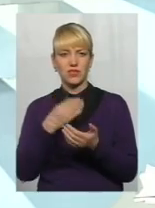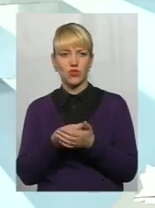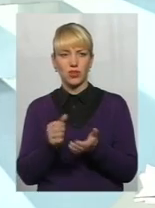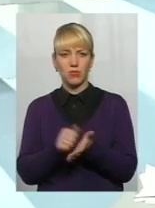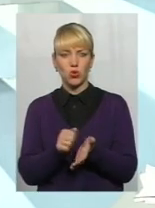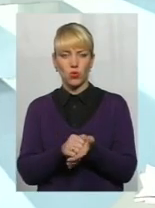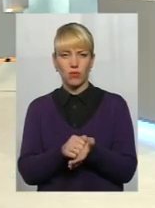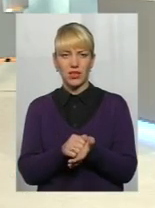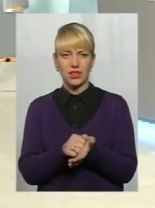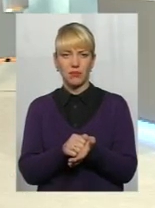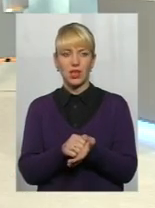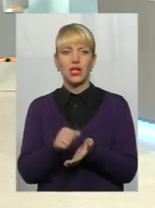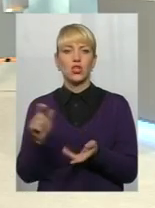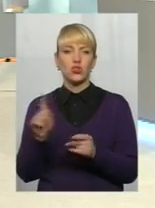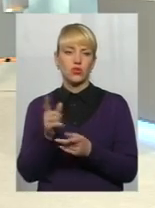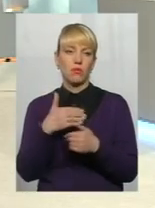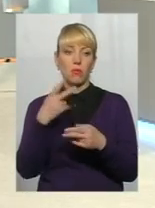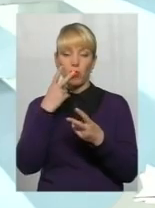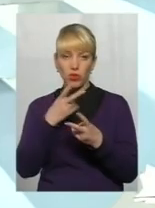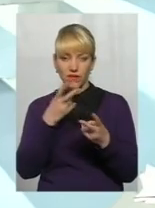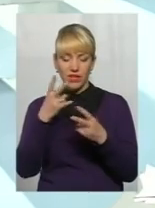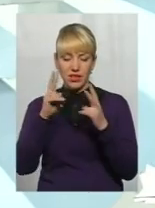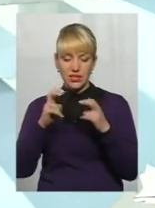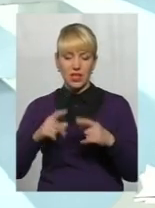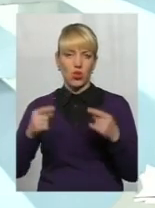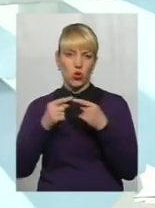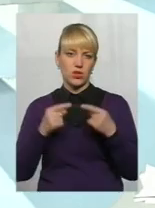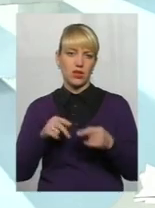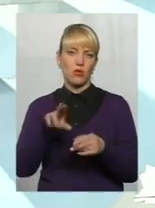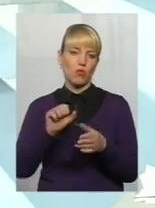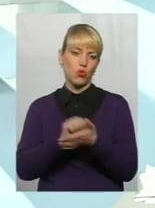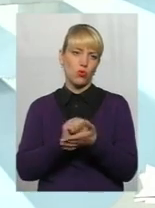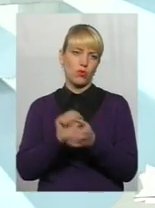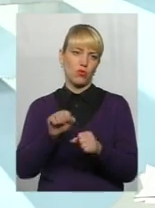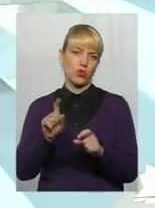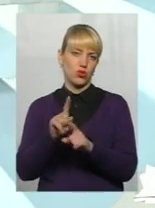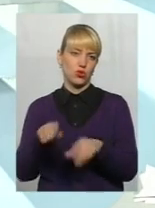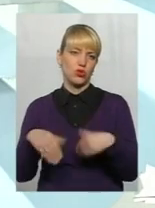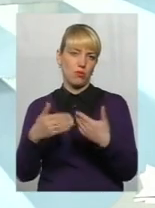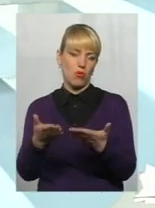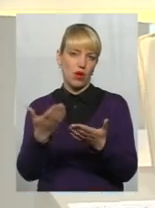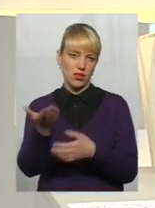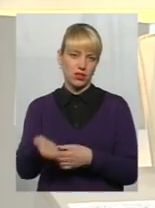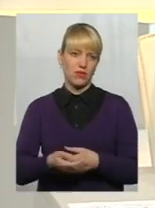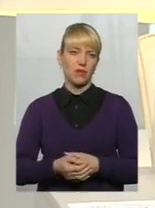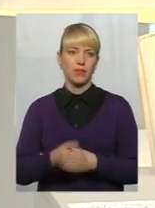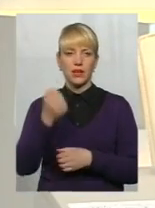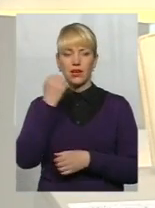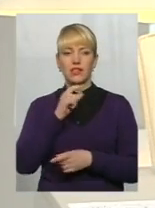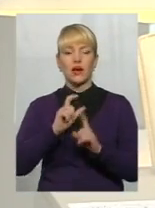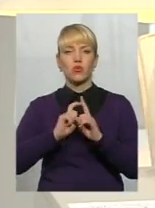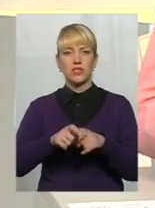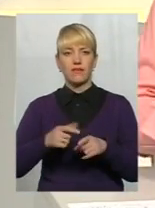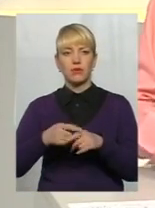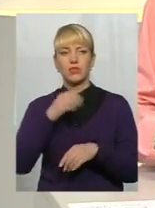документами, щоб ми подивилися і вже конкретно по документах могли щось порадити? Дякую за відповідь.